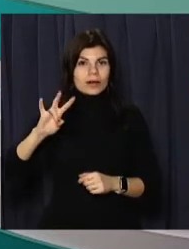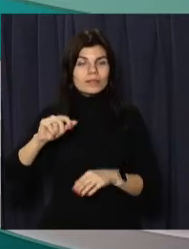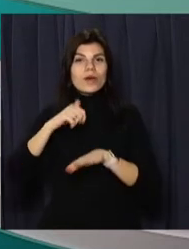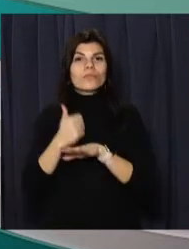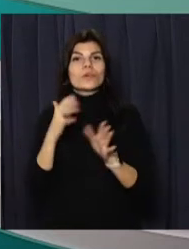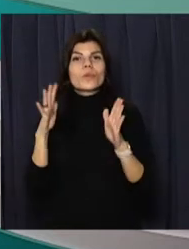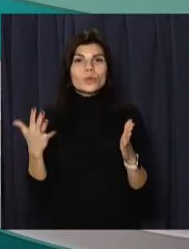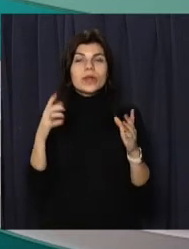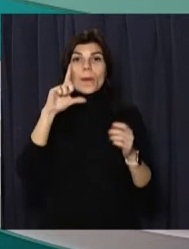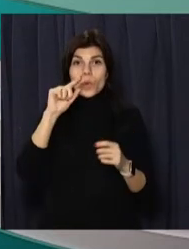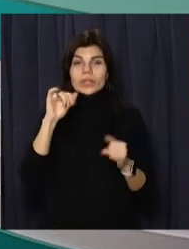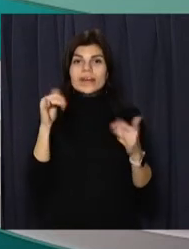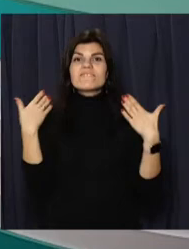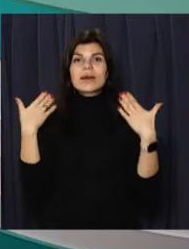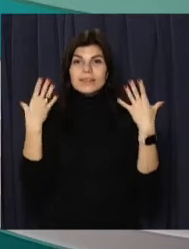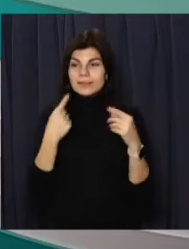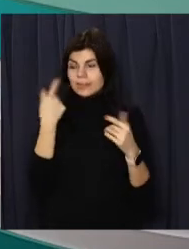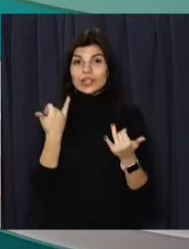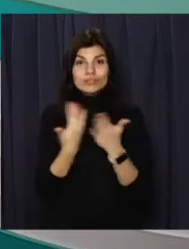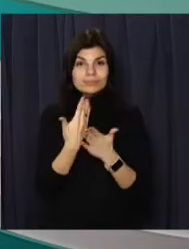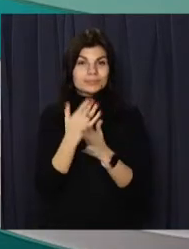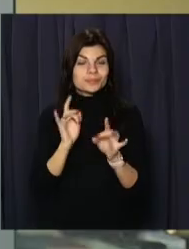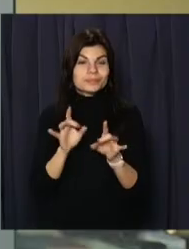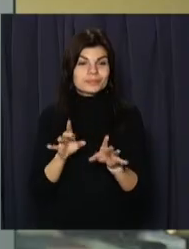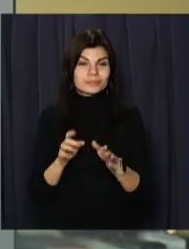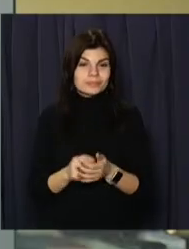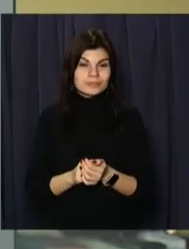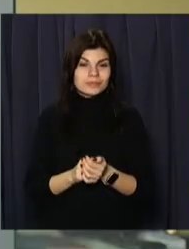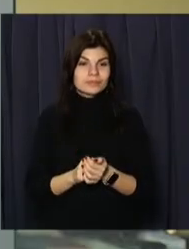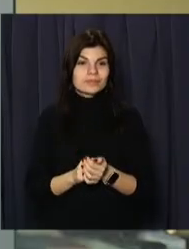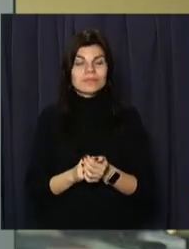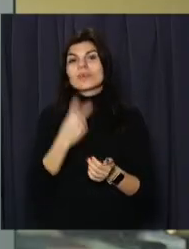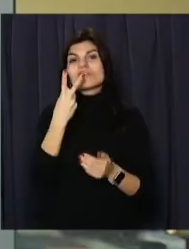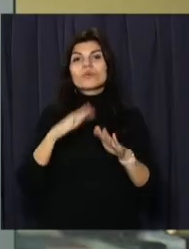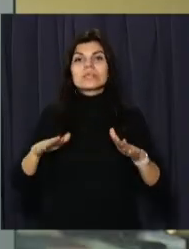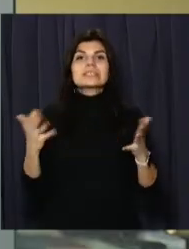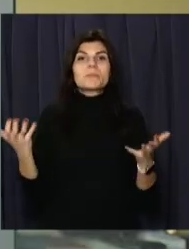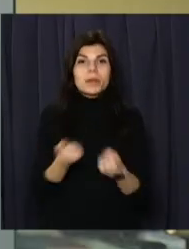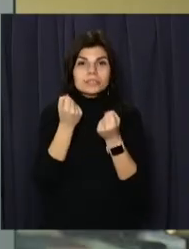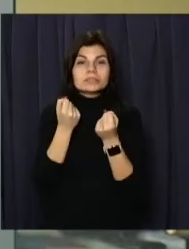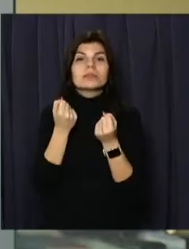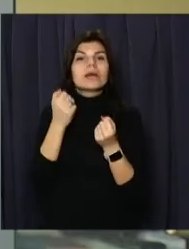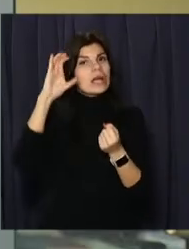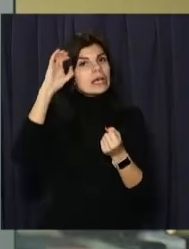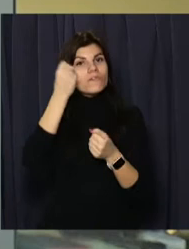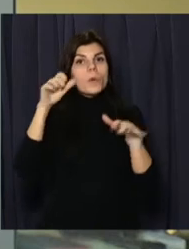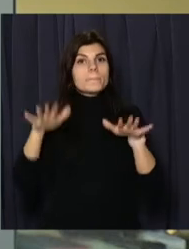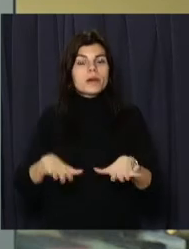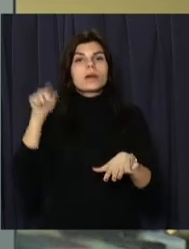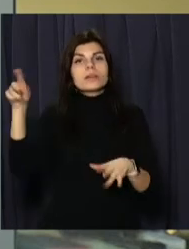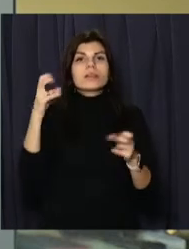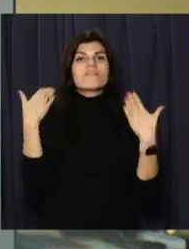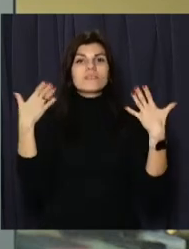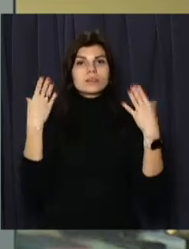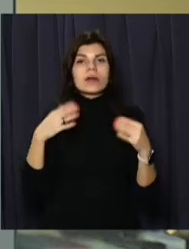І про головні події понеділка та вихідних – далі у випуску. Двох дітей врятували ДСНСники в Кривому Розі. Там на